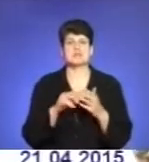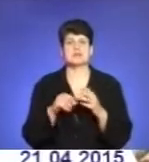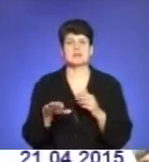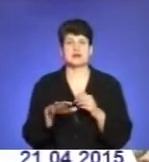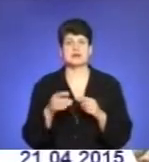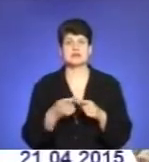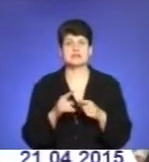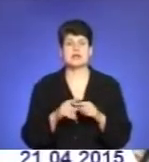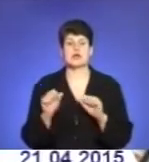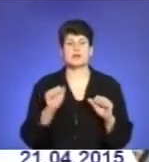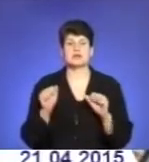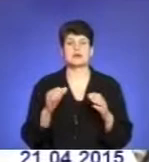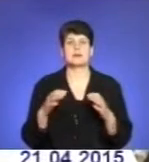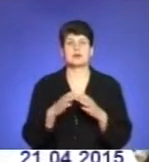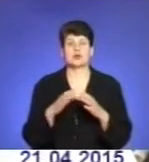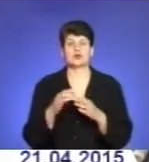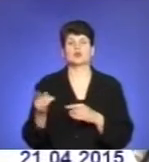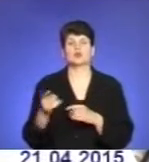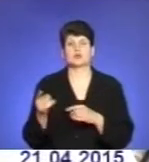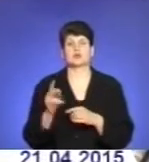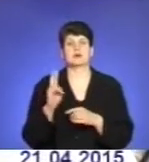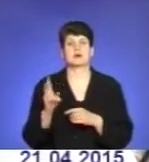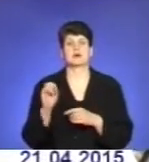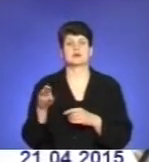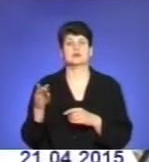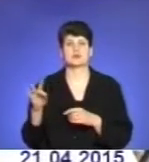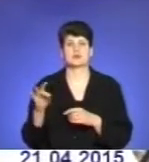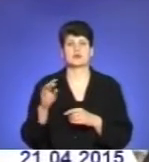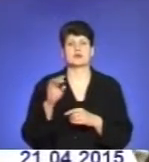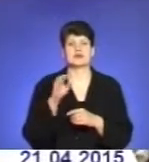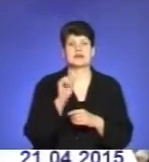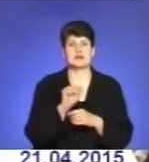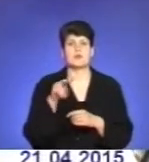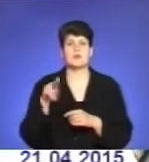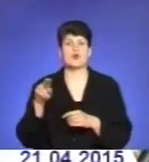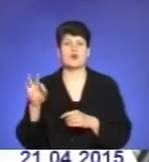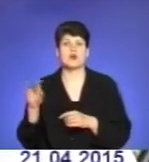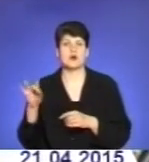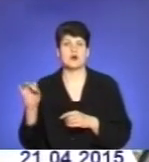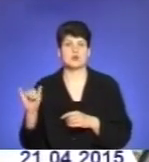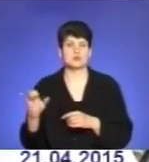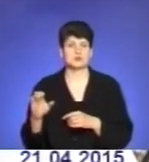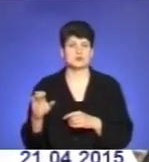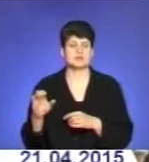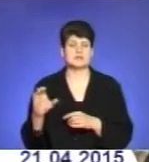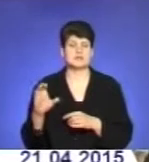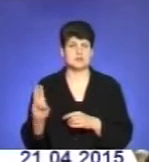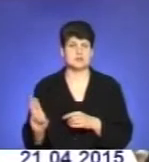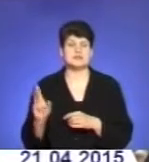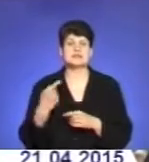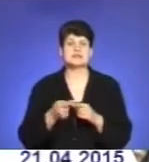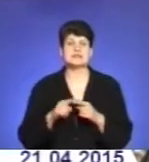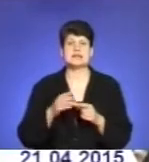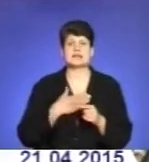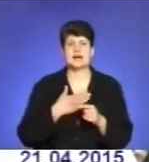батальйона Тернопіль, Катрук Володимир Федорович, і Андрій Поляруш. Це наш тернополянин, який служить за